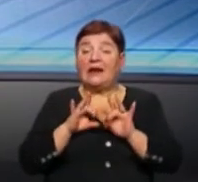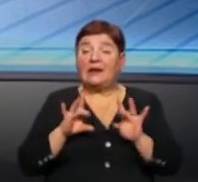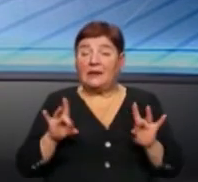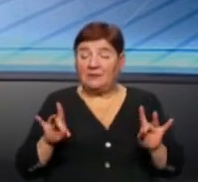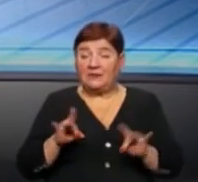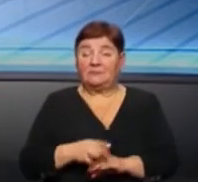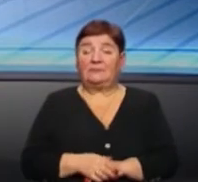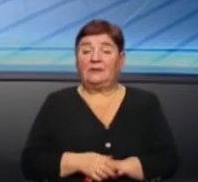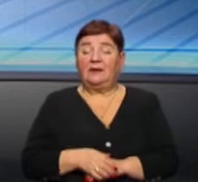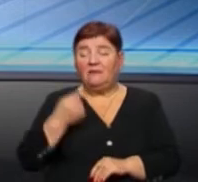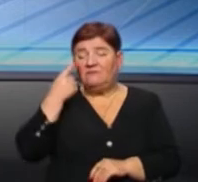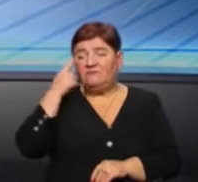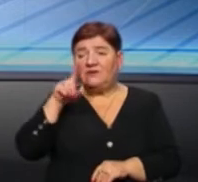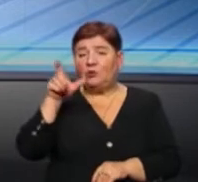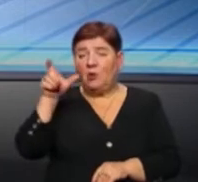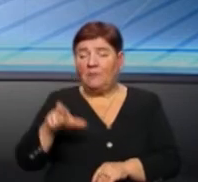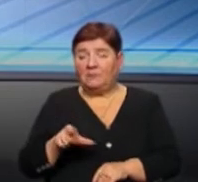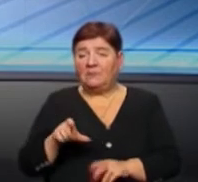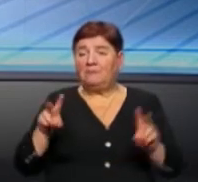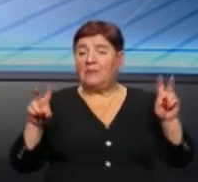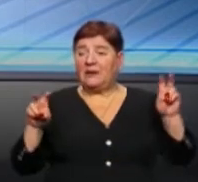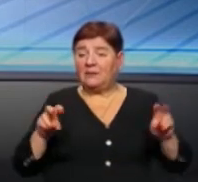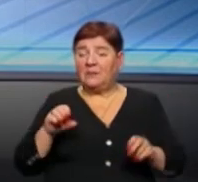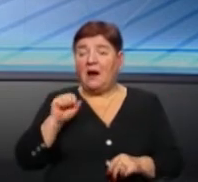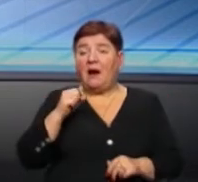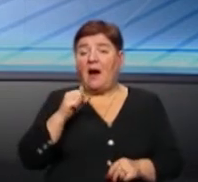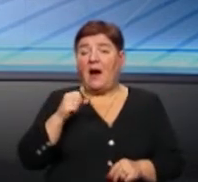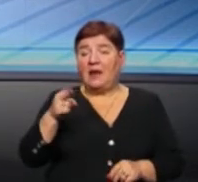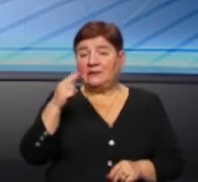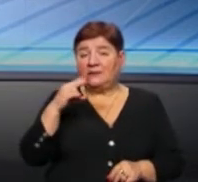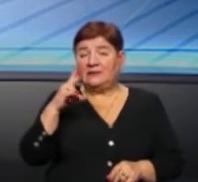відомим брендом Андре Тан,